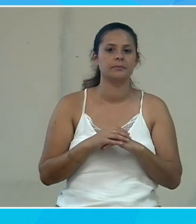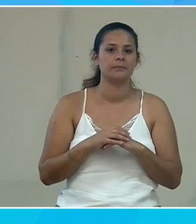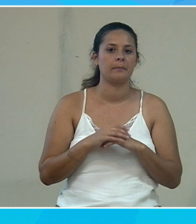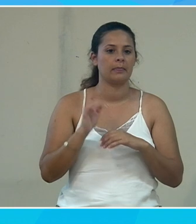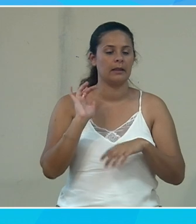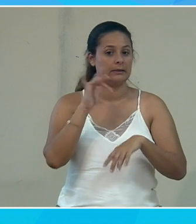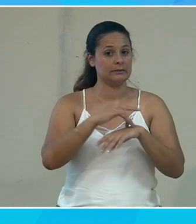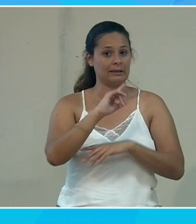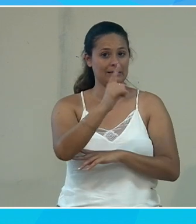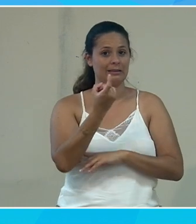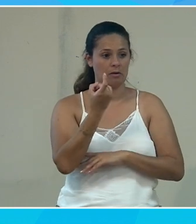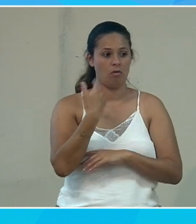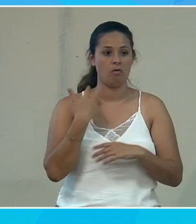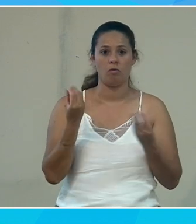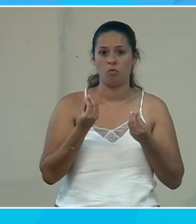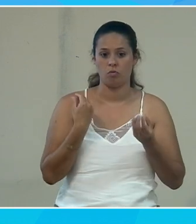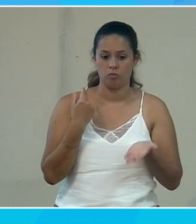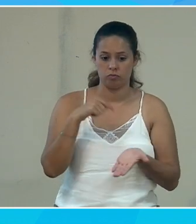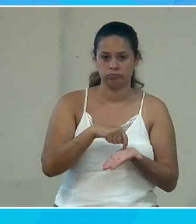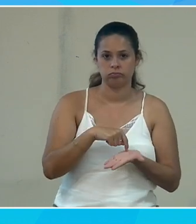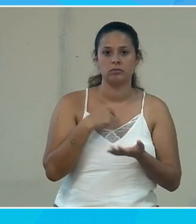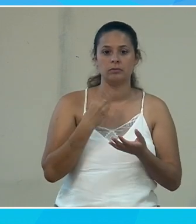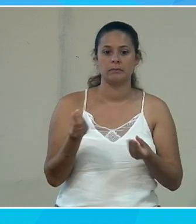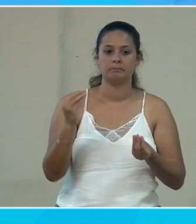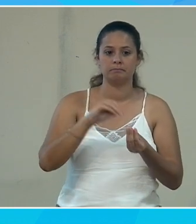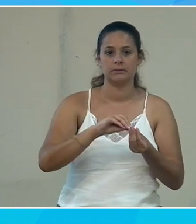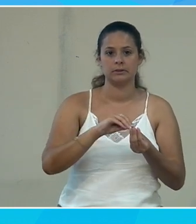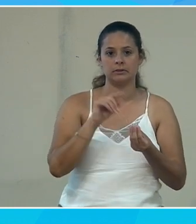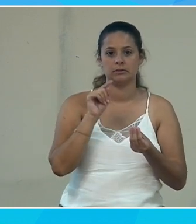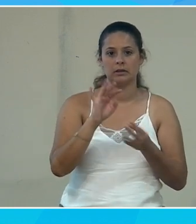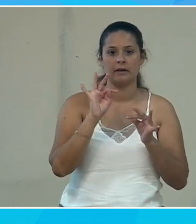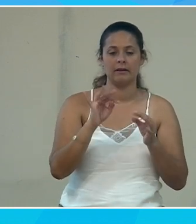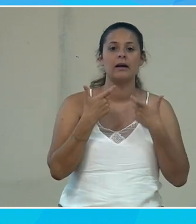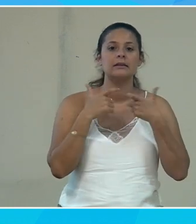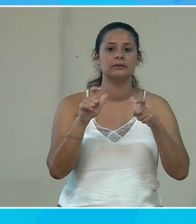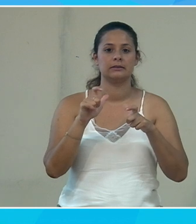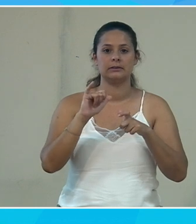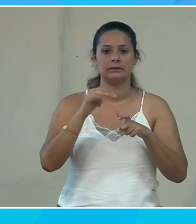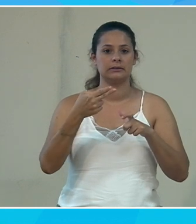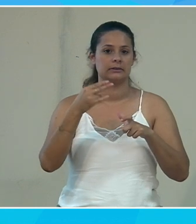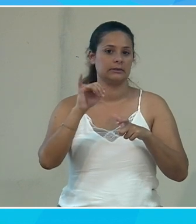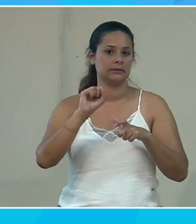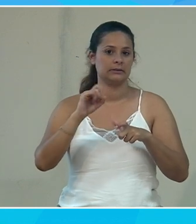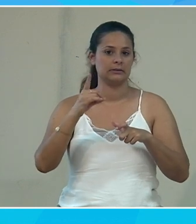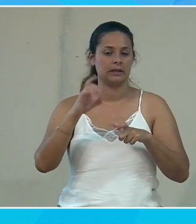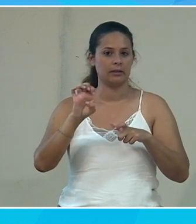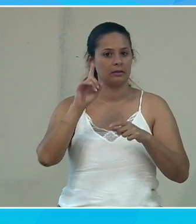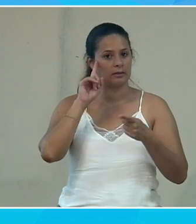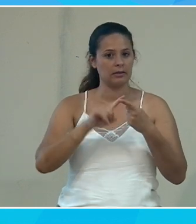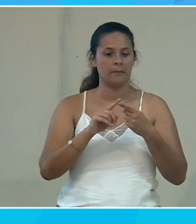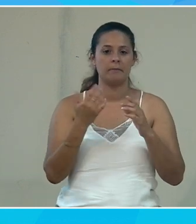du client chez lequel je suis et j'ai installé en fait un ad-in qui s'appelle Accessibility Insight dans lequel je vais exécuter